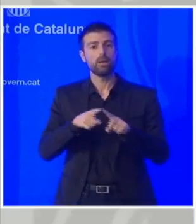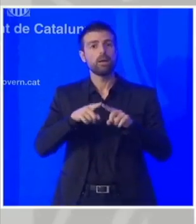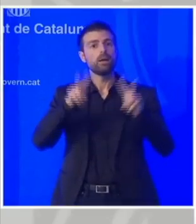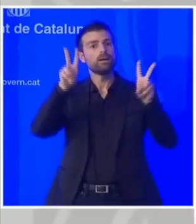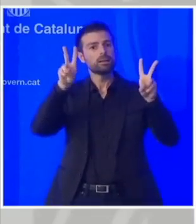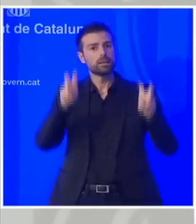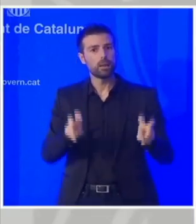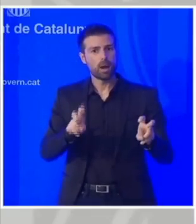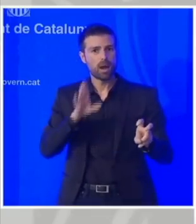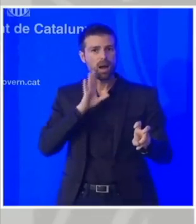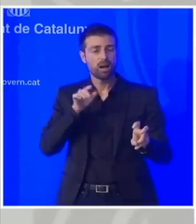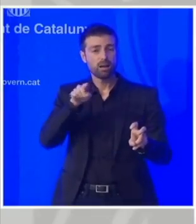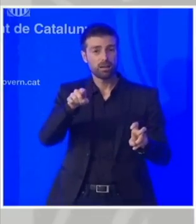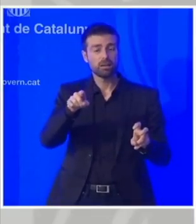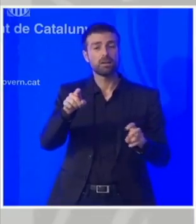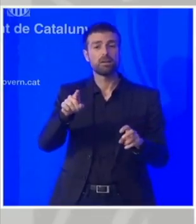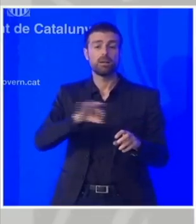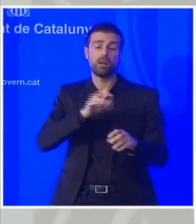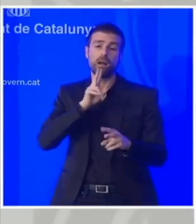relació al que em comenta